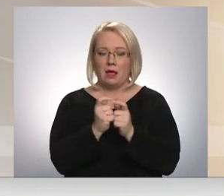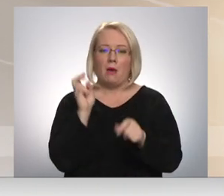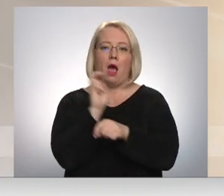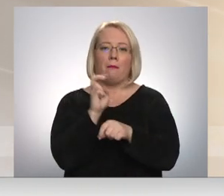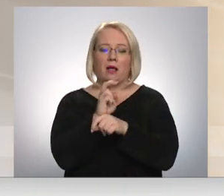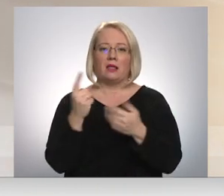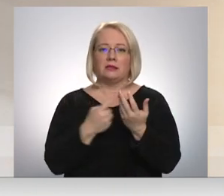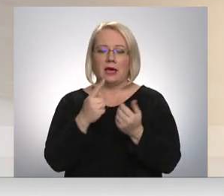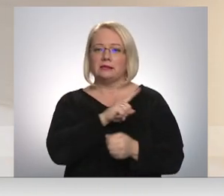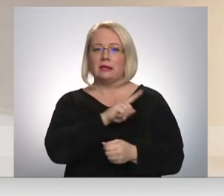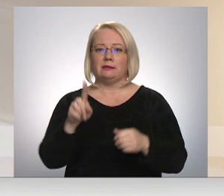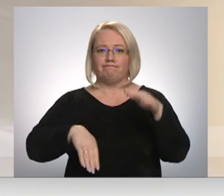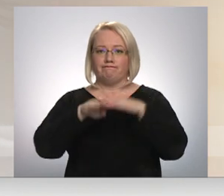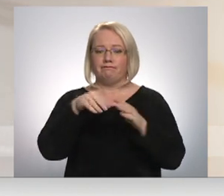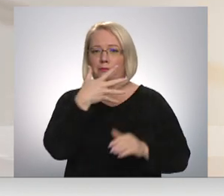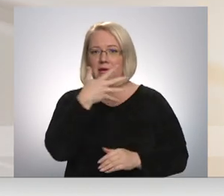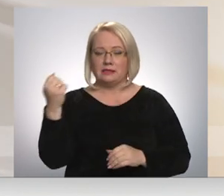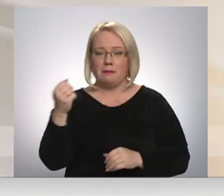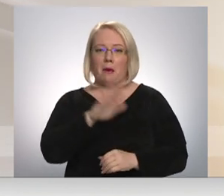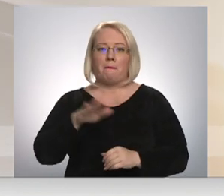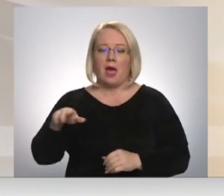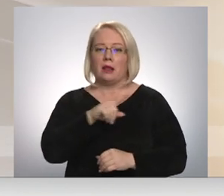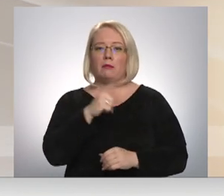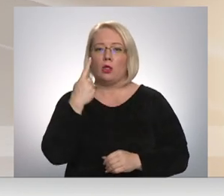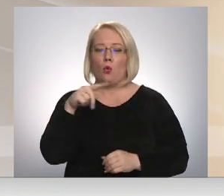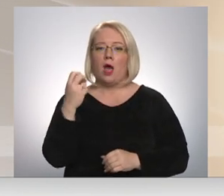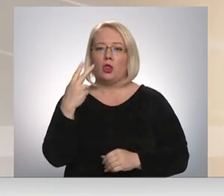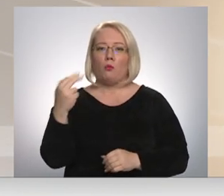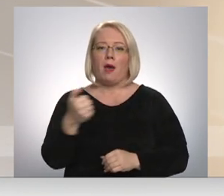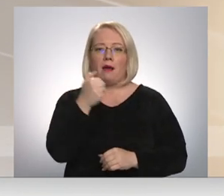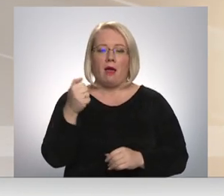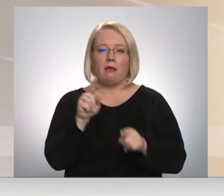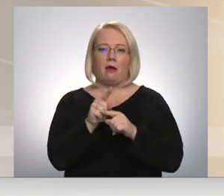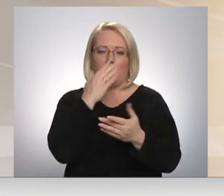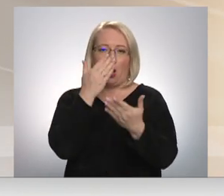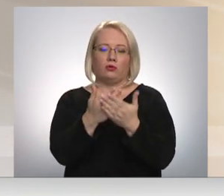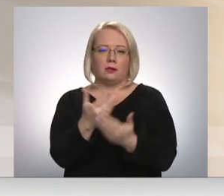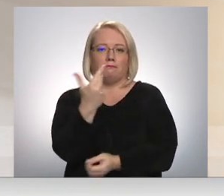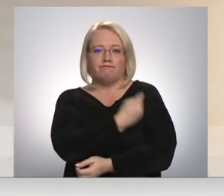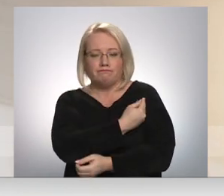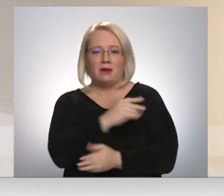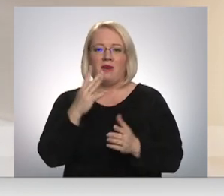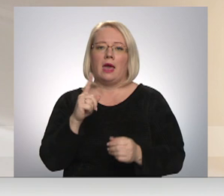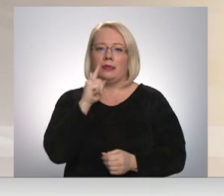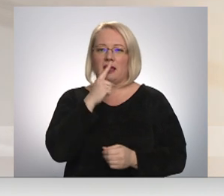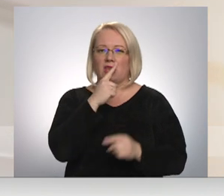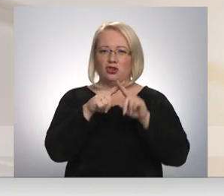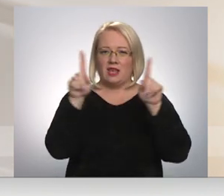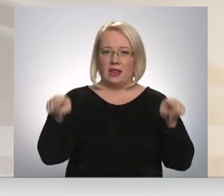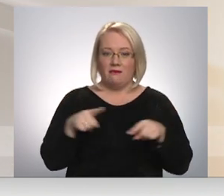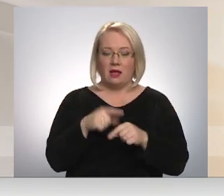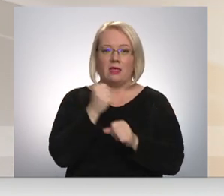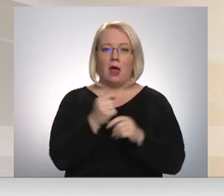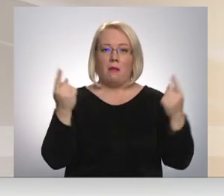līdz 500. Bērniem no 12 gadu vecuma jāuzrada vakcinācijas pārslamošanas vai testēšanas certifikāts. Darba laiks no